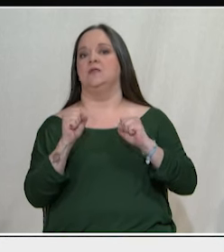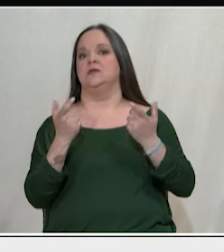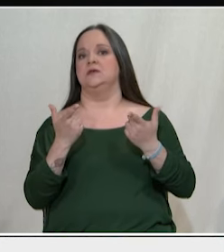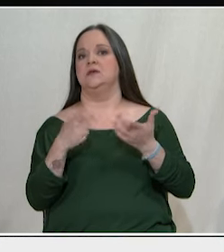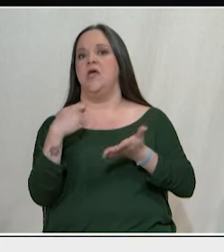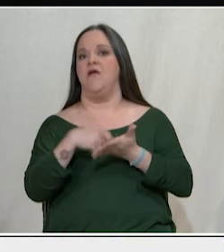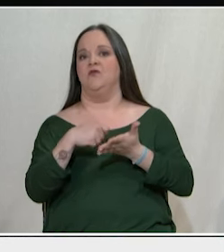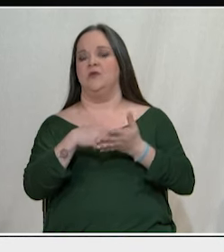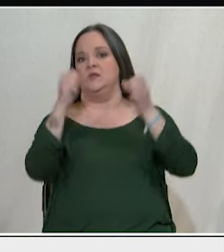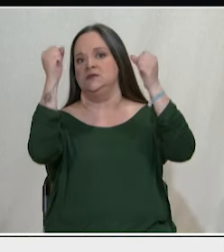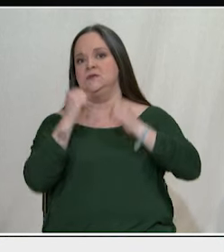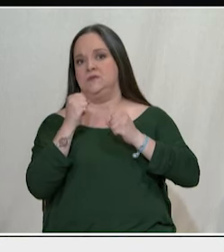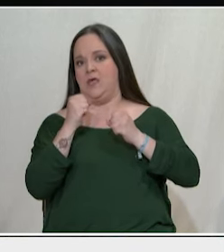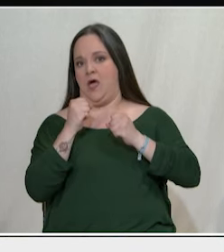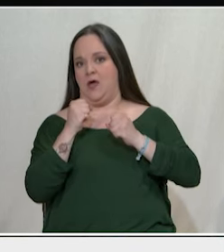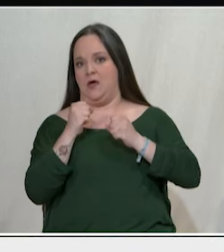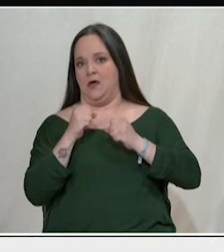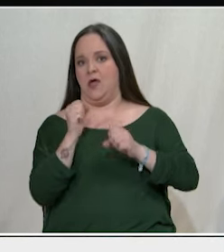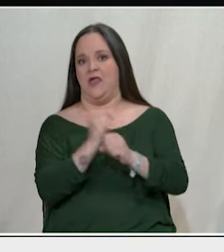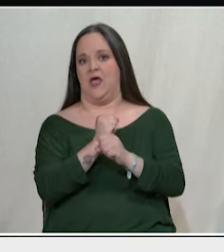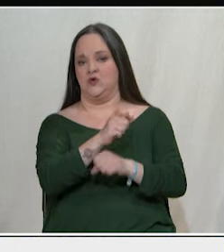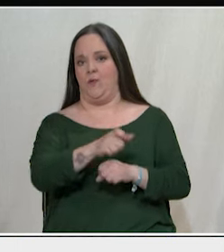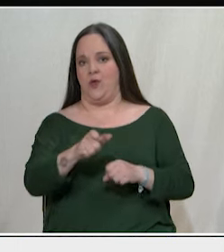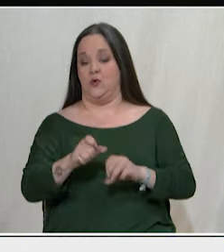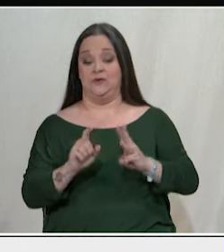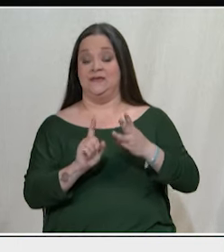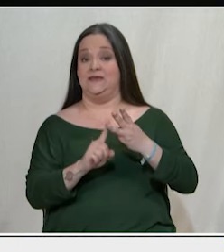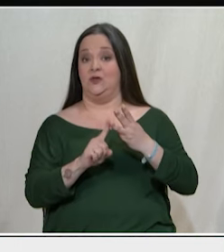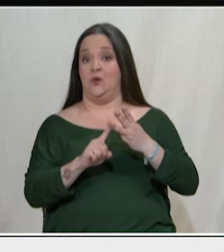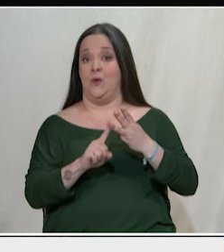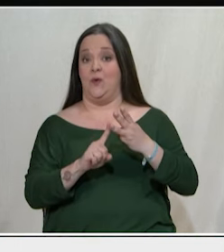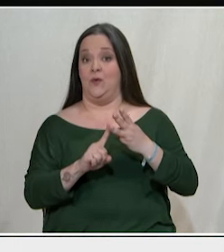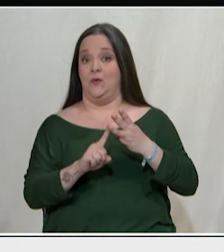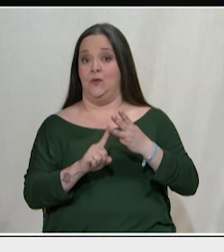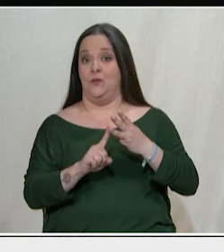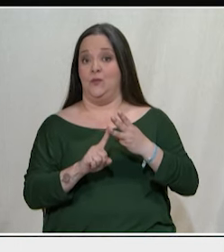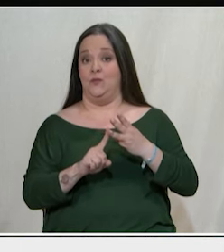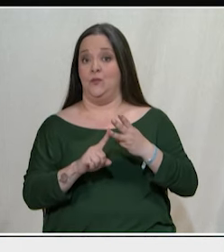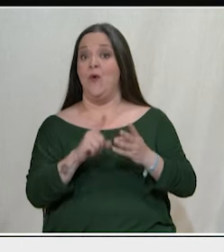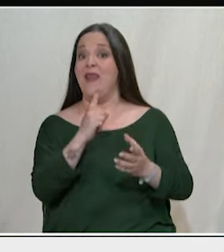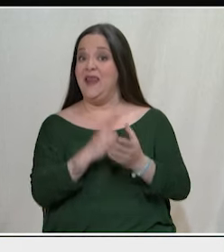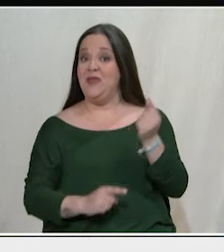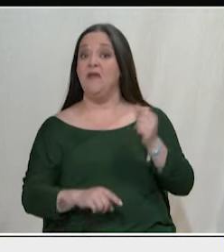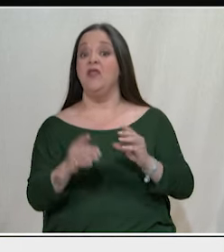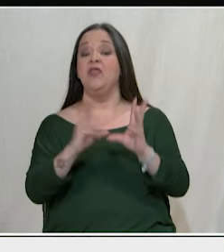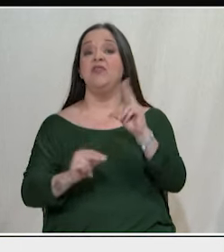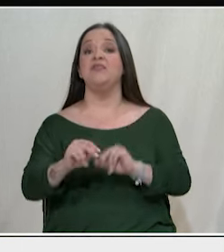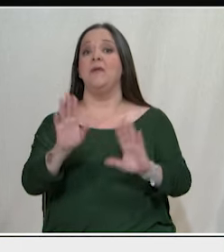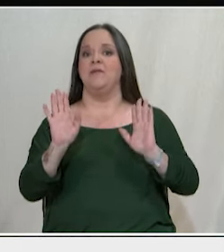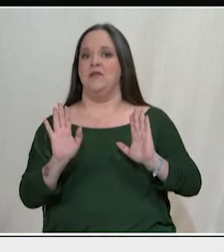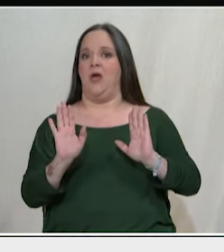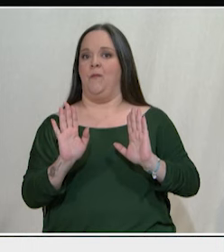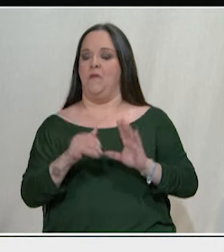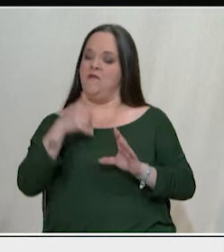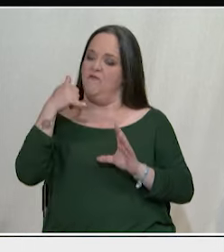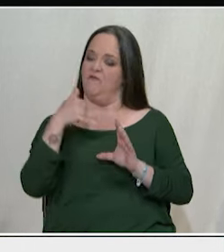σε βάρος των εργαζομένων. Η τρίτη αιτία που λείπει τελείως από τη δημόσια συζήτηση μας πάει πολύ βαθιά στη ρίζα